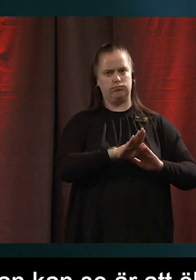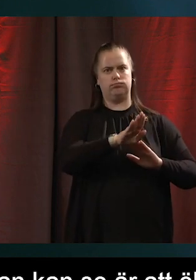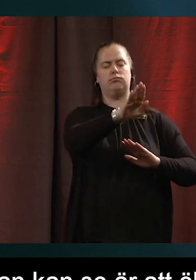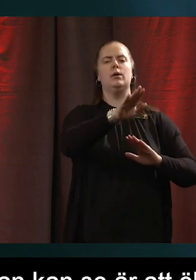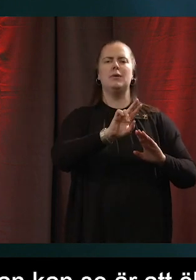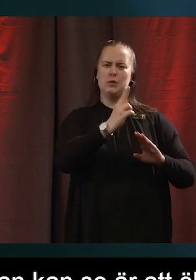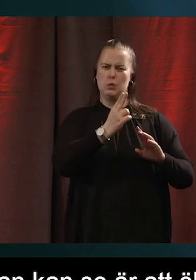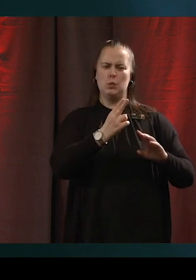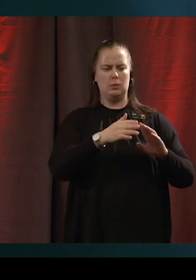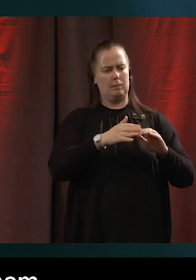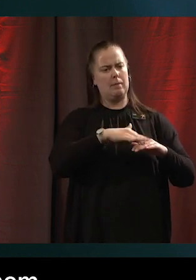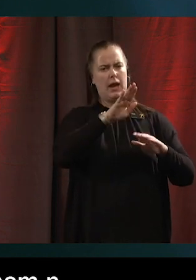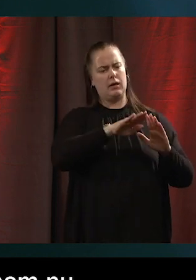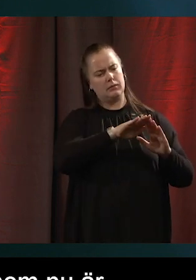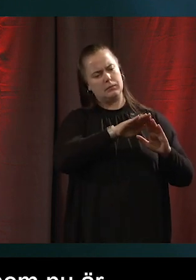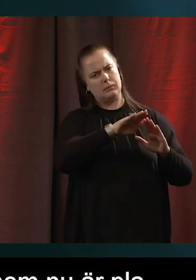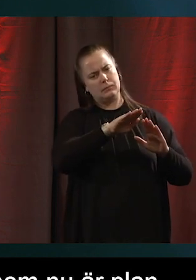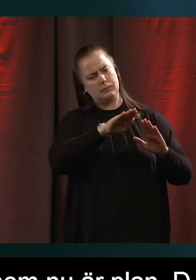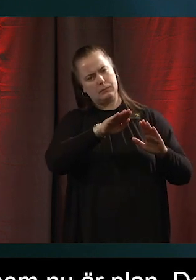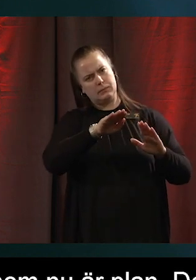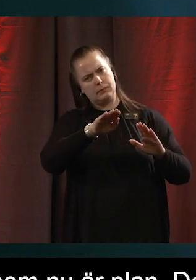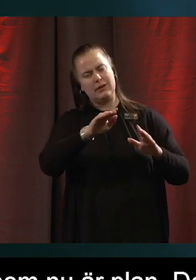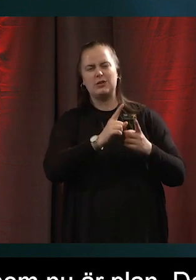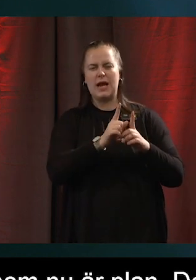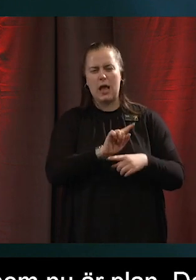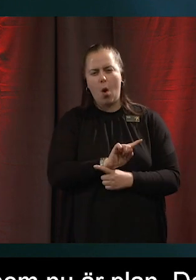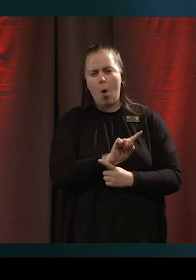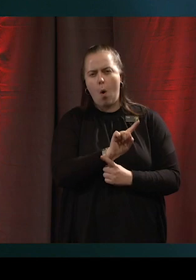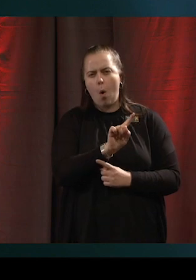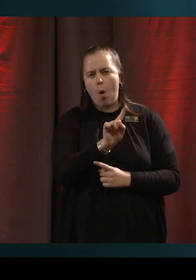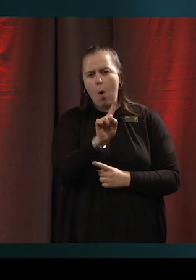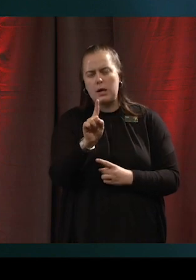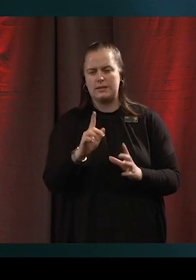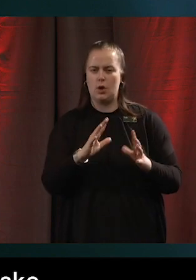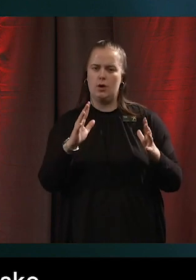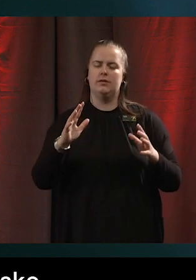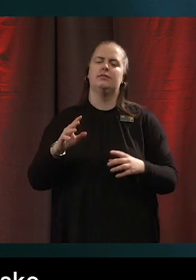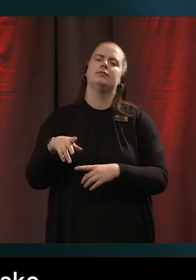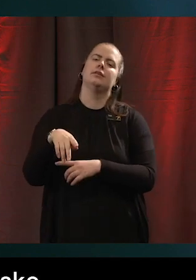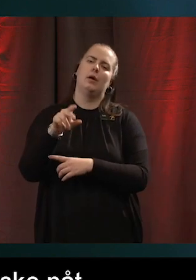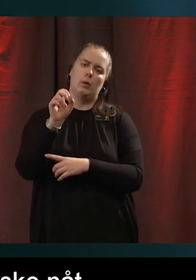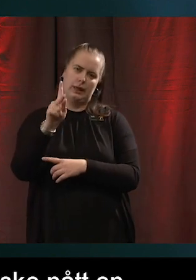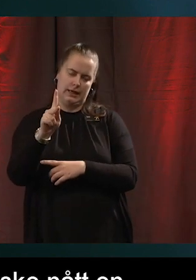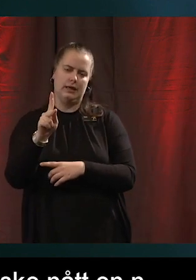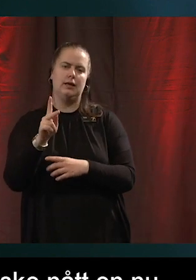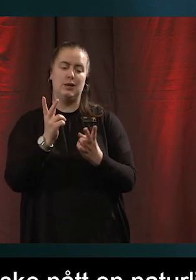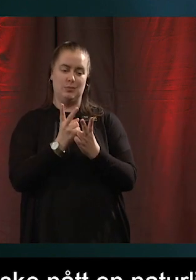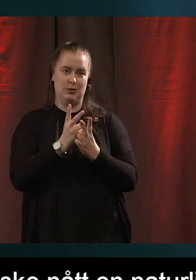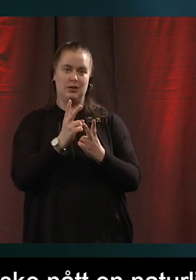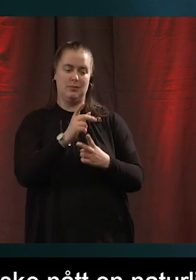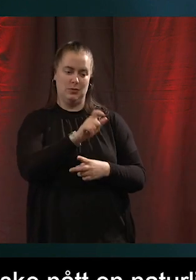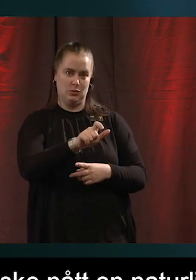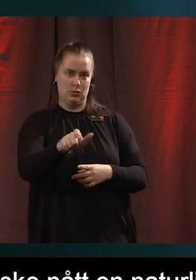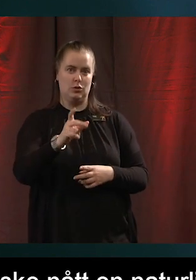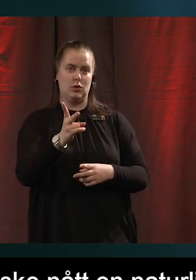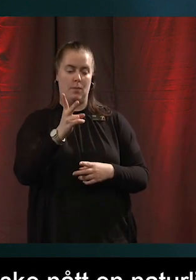ökar väl med väldigt väldigt sakta skulle jag tro. Så vi har kanske nått naturlig penetration. Och nu så de som åldras in i den gruppen